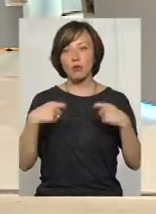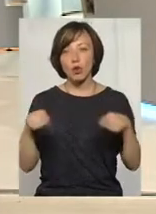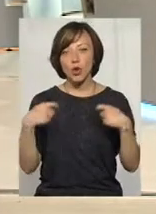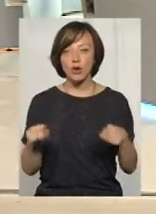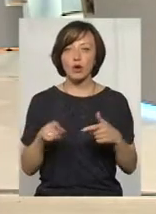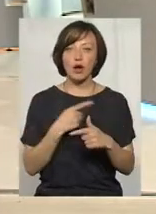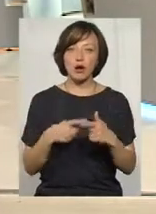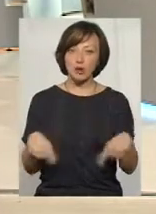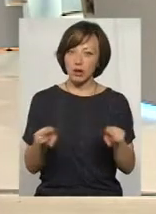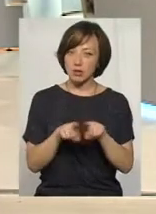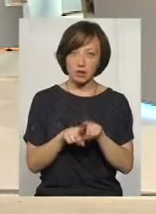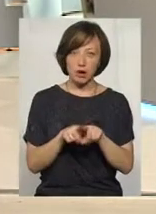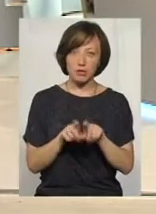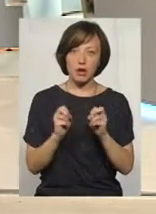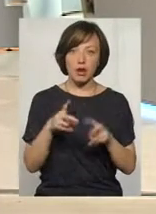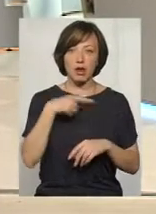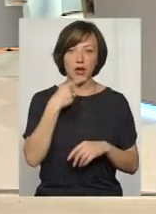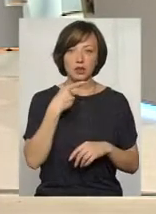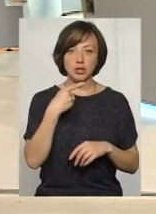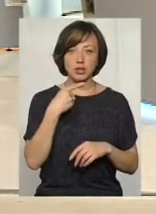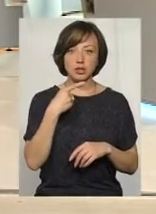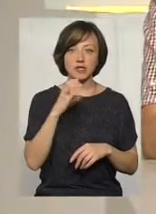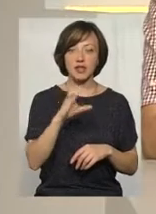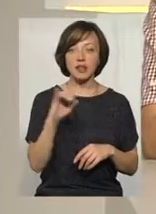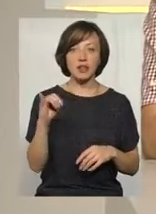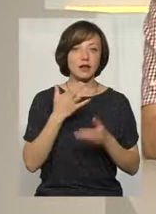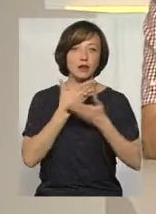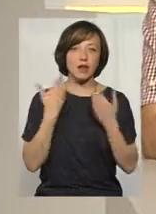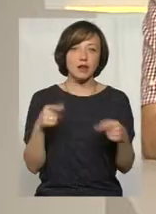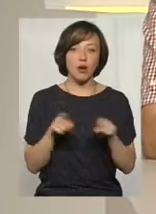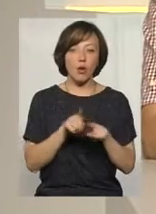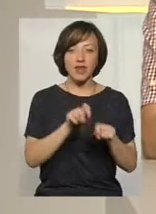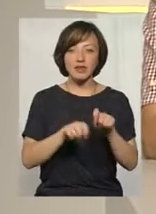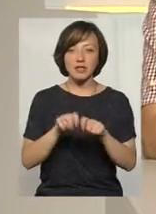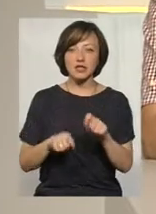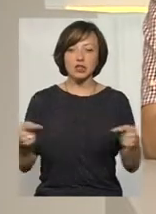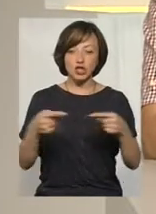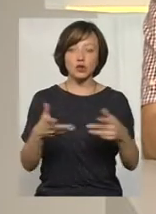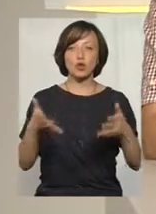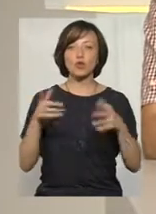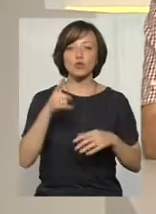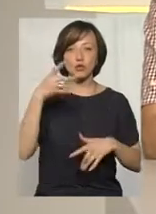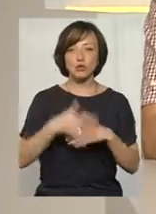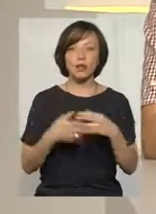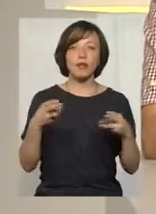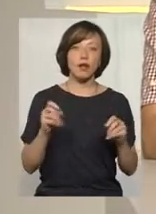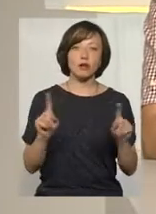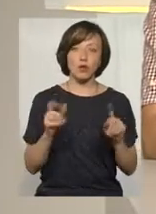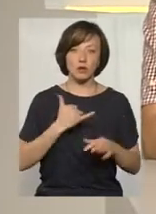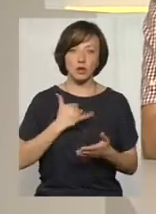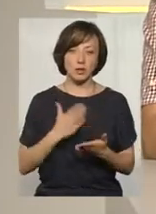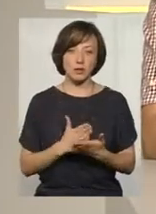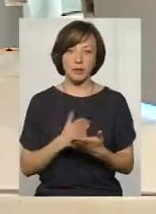їх? Чи так само, як каже Світлана Ілівна, немає такого інвентаризації чіткої, щоб розуміти, де що в нас і як?